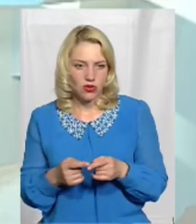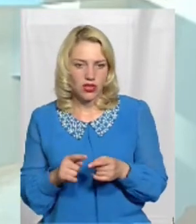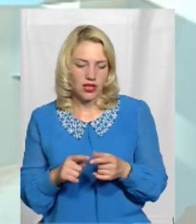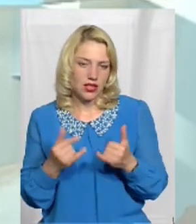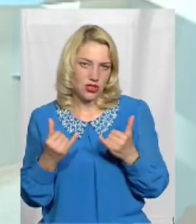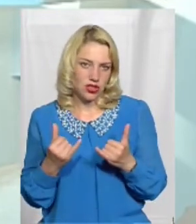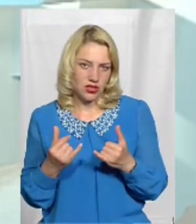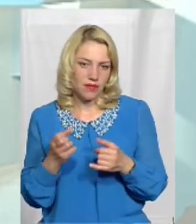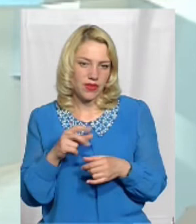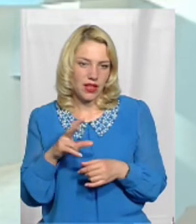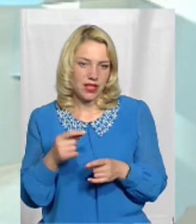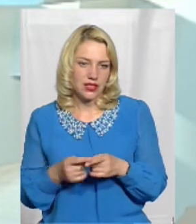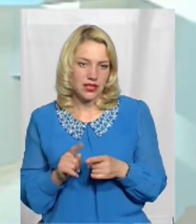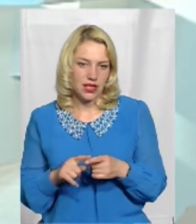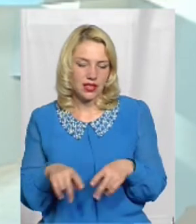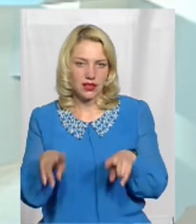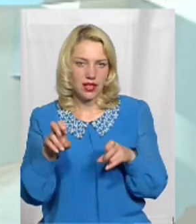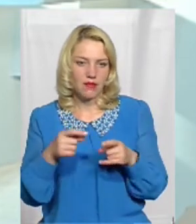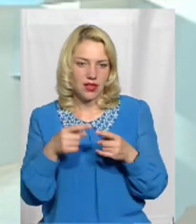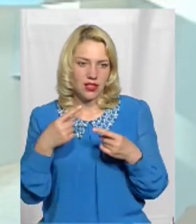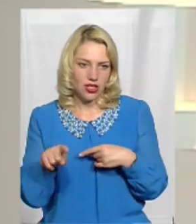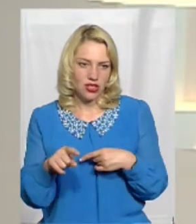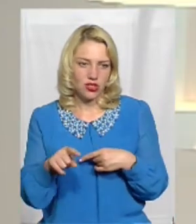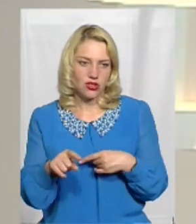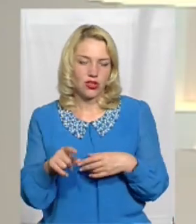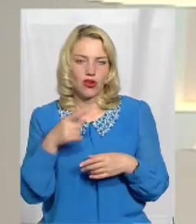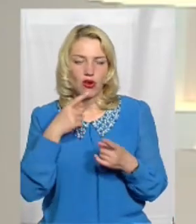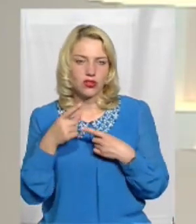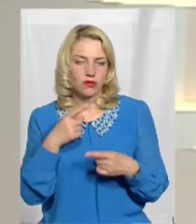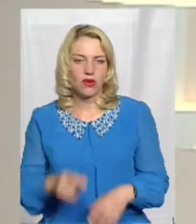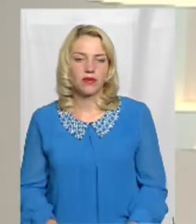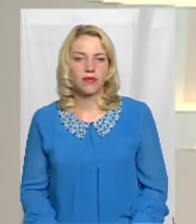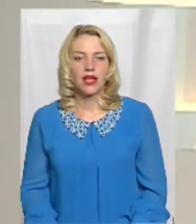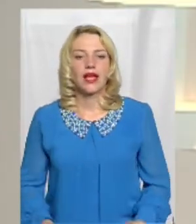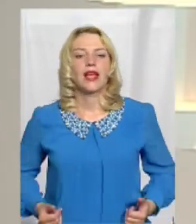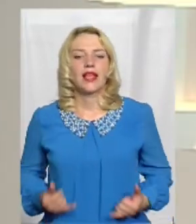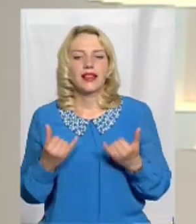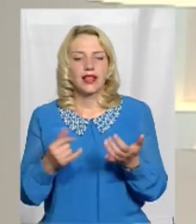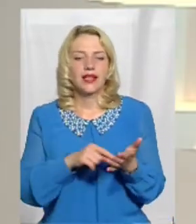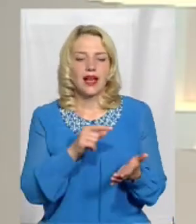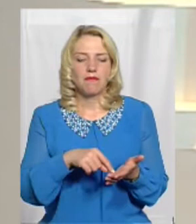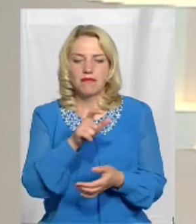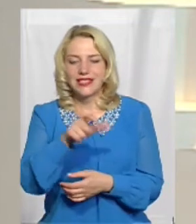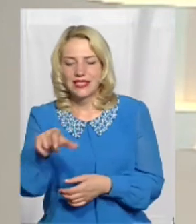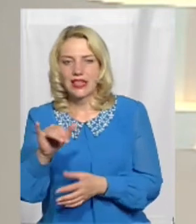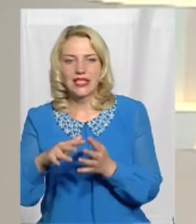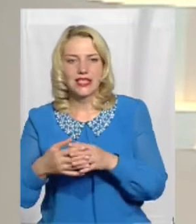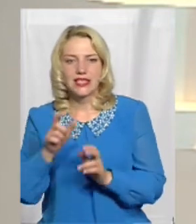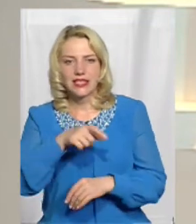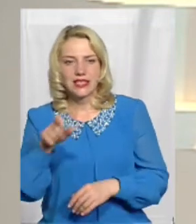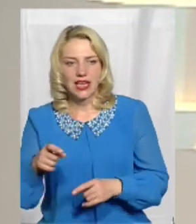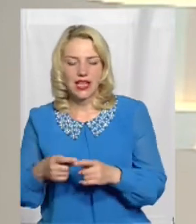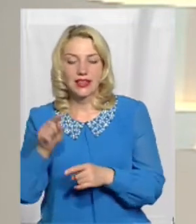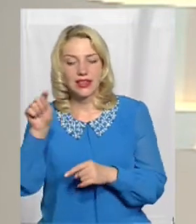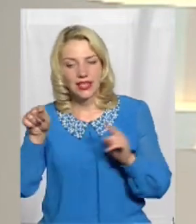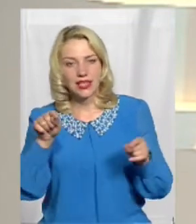час Але це тема іншої розмови А для містян і селян тих районів буде